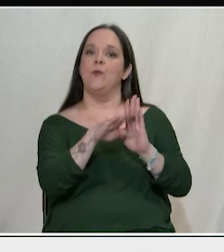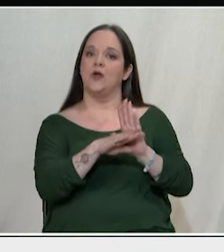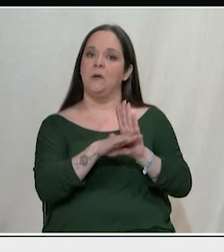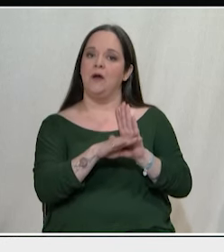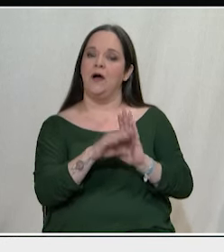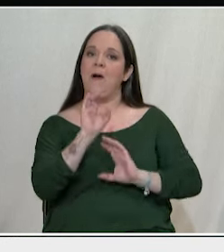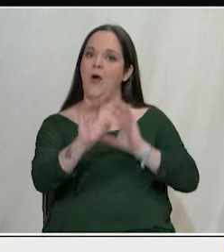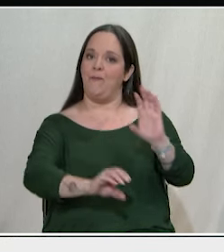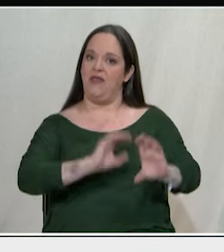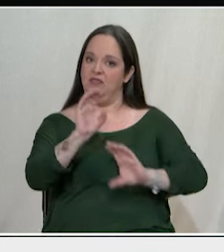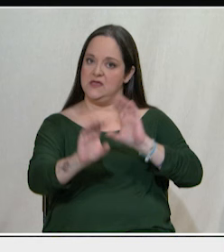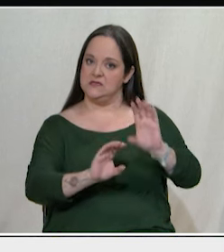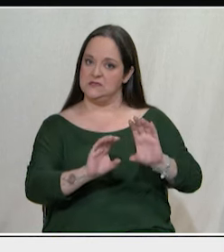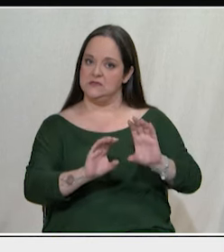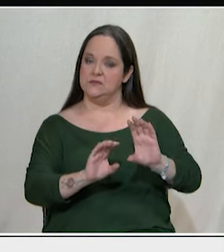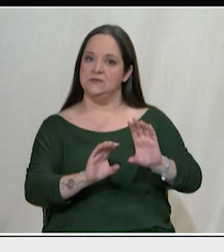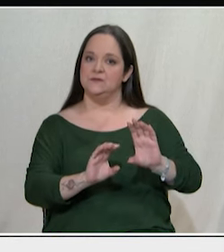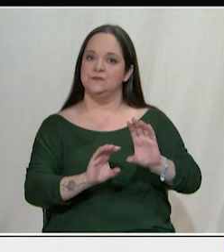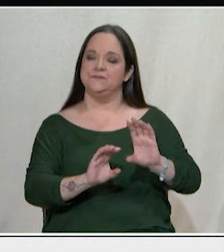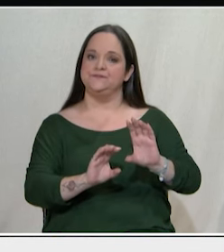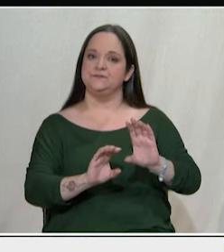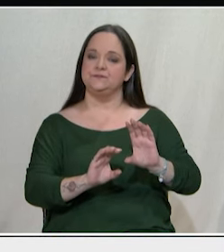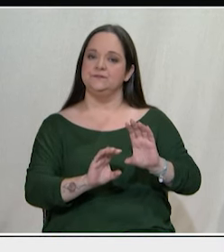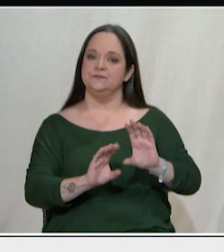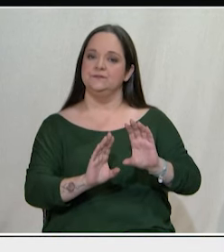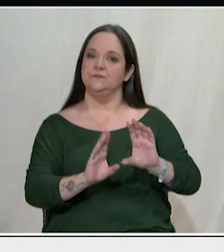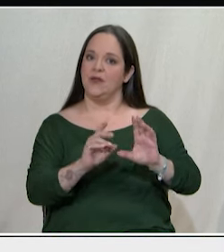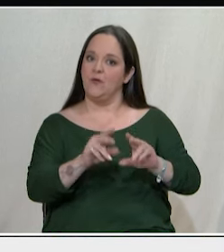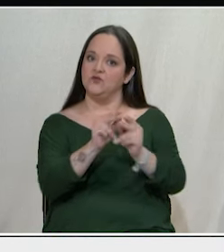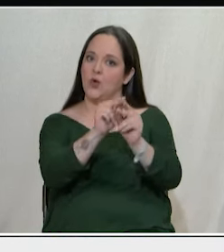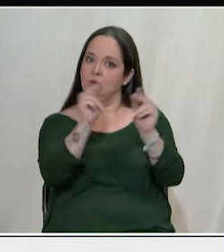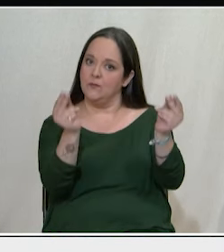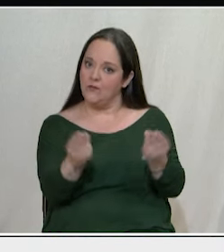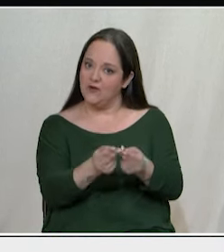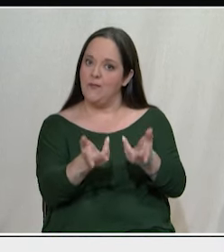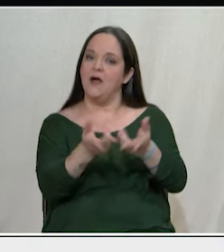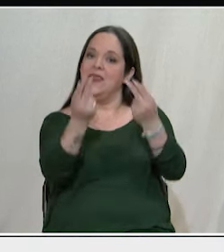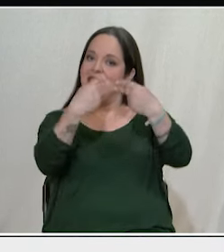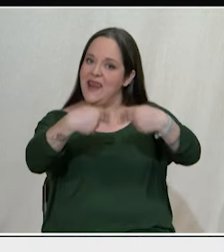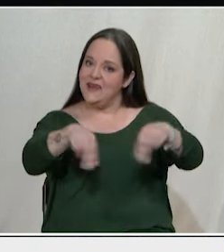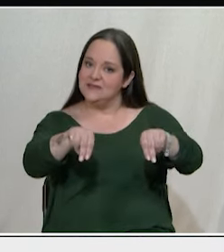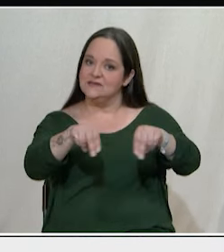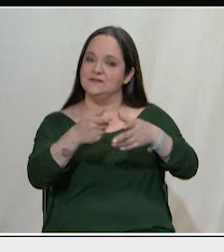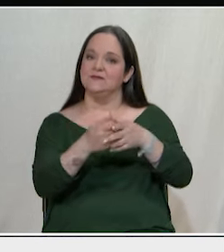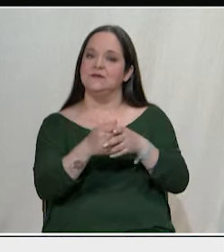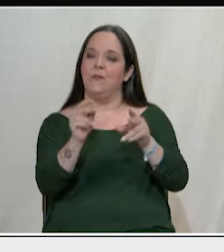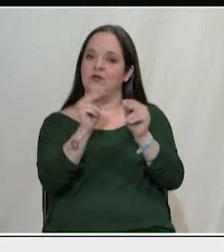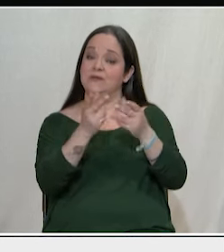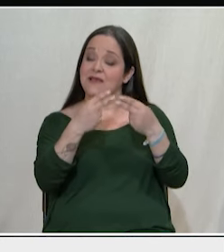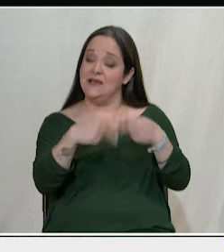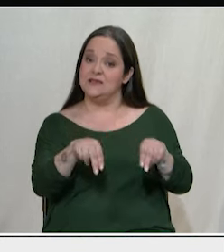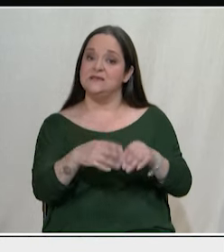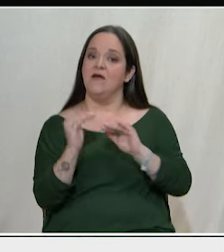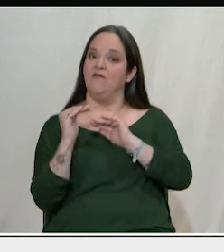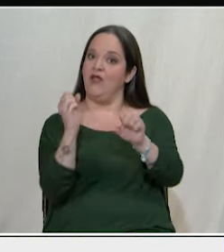που μέσα σε αυτό να βρουν τη λύση τους και το πρόβλημα της ανεργίας και το πρόβλημα να υπάρχουν σταθερές δουλειές